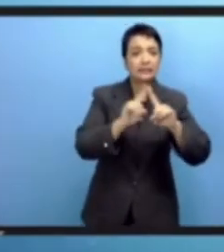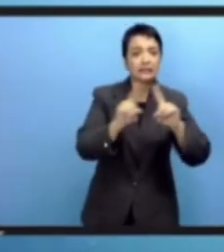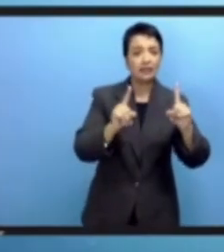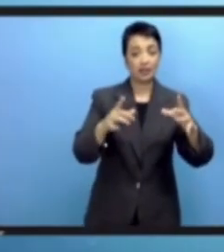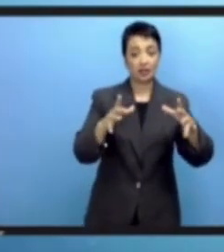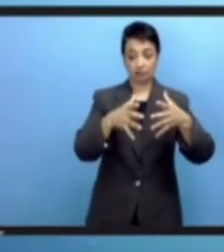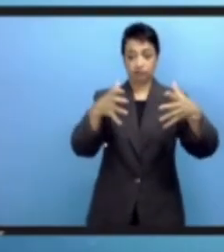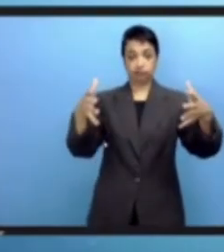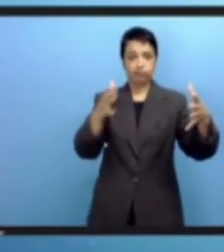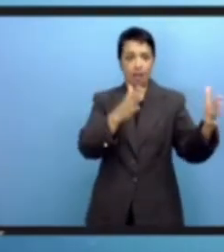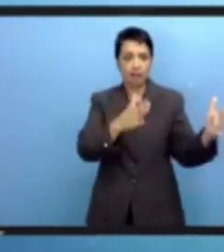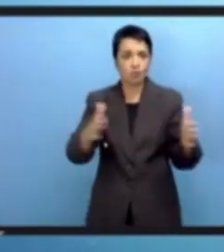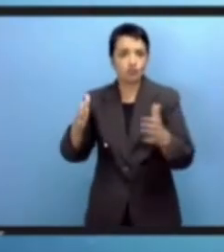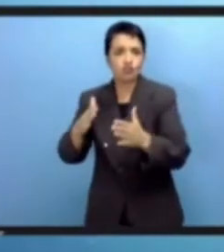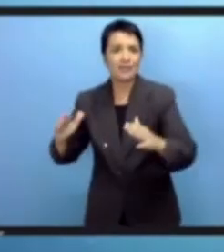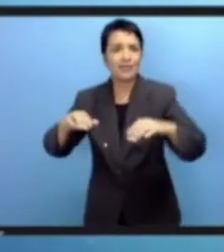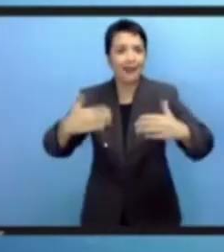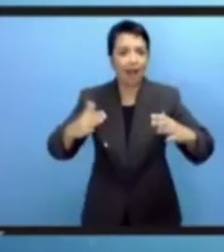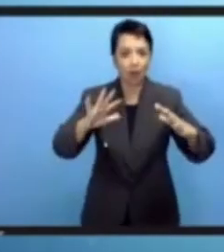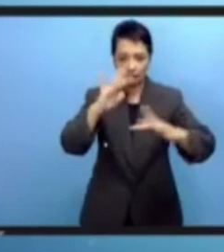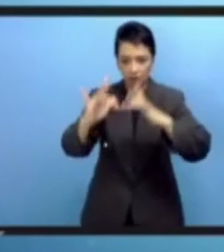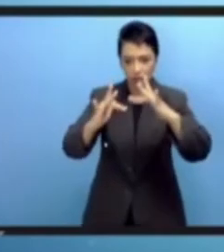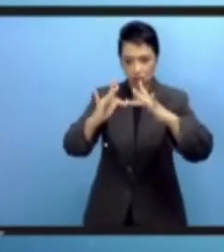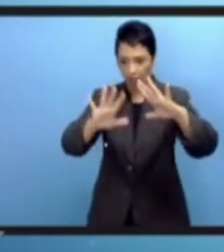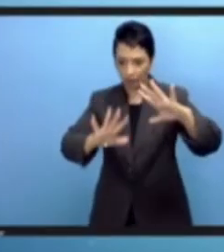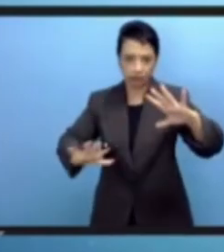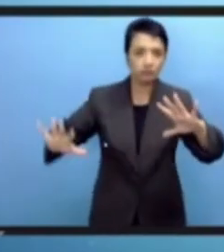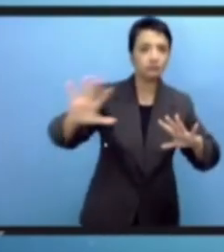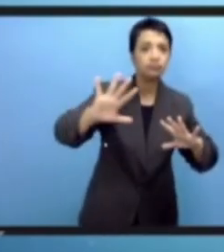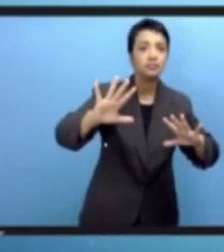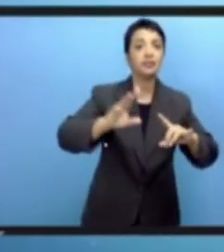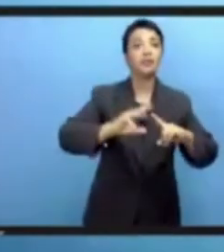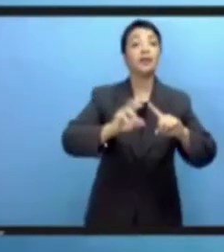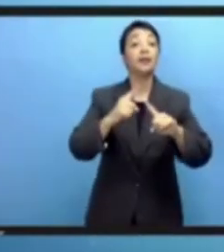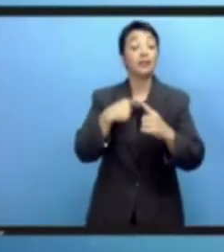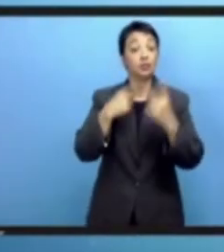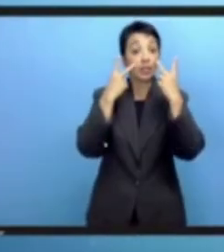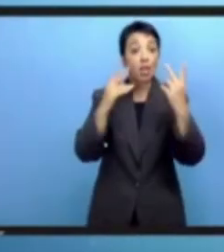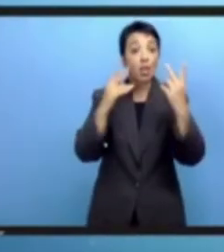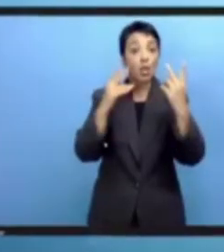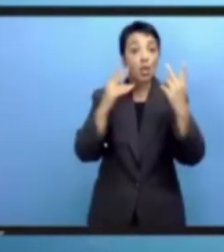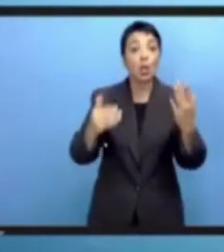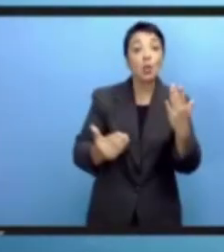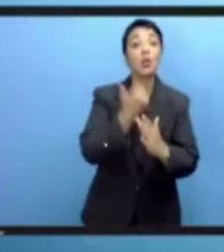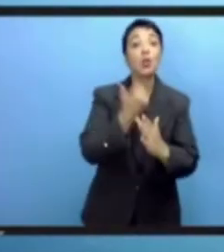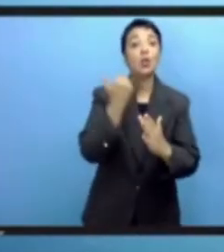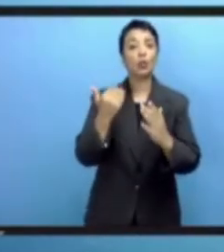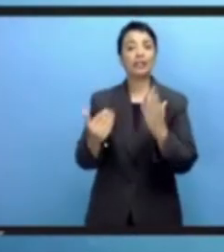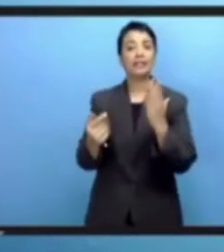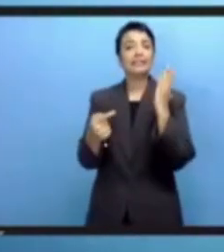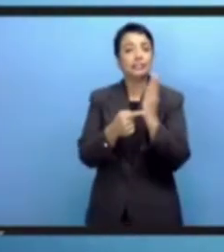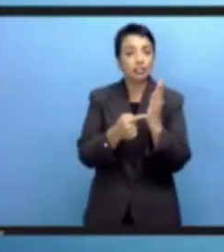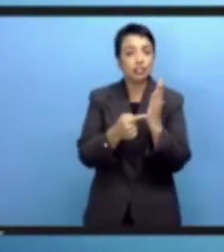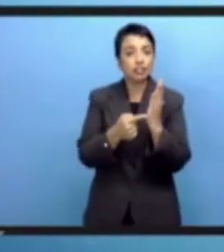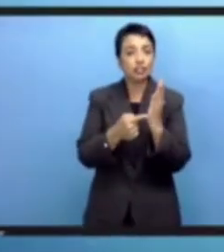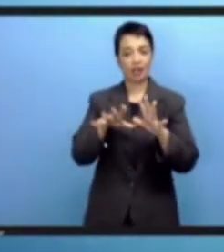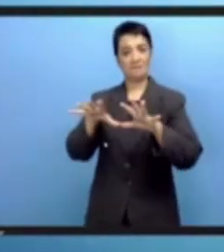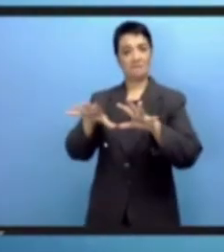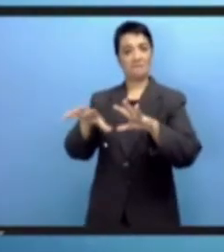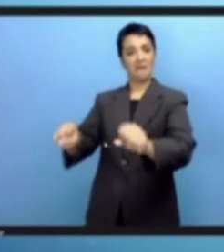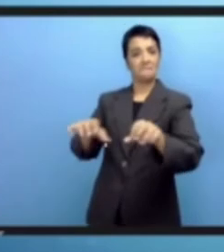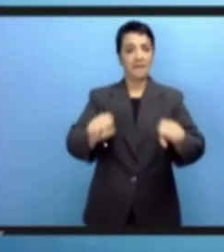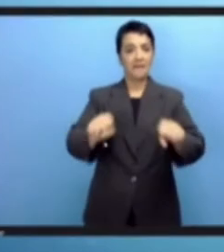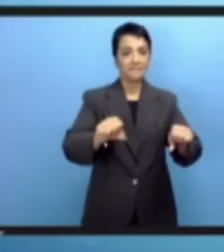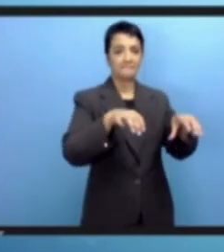التأثير على قوة الشركات الكبيرة في الفضاء الرقمي ونشوء